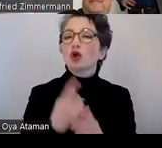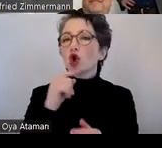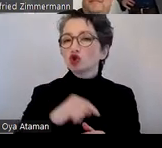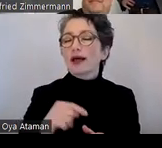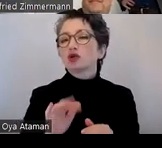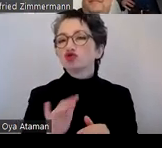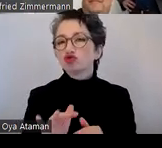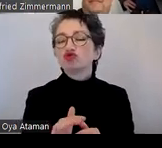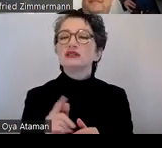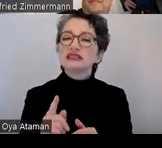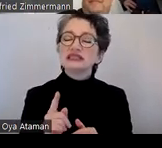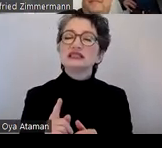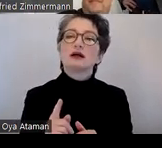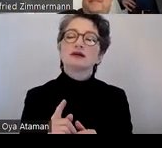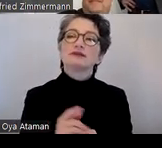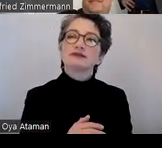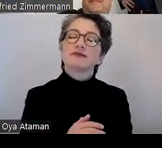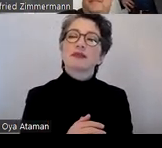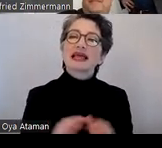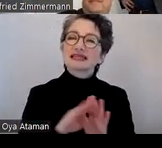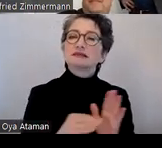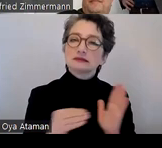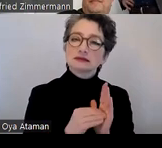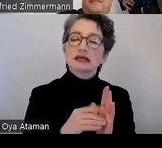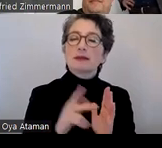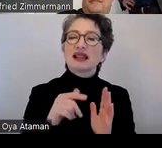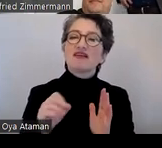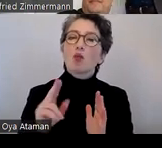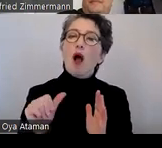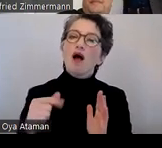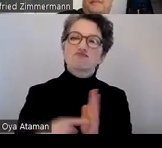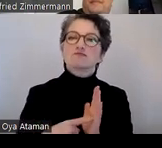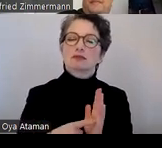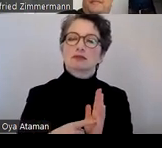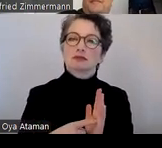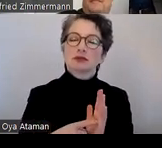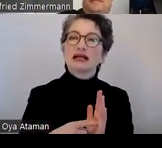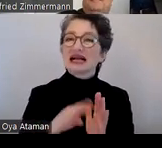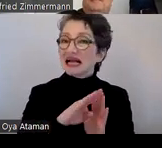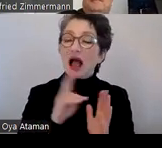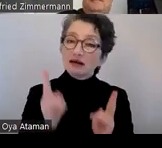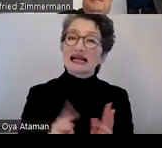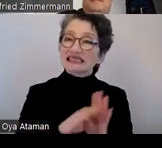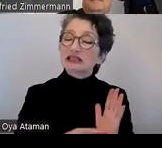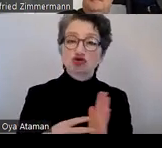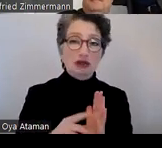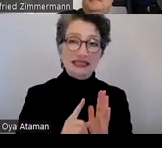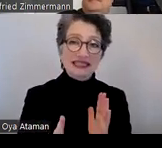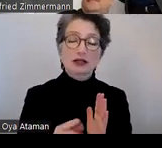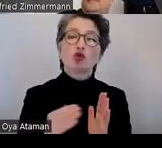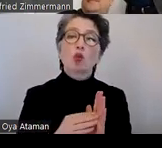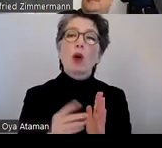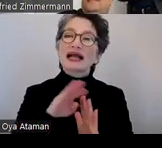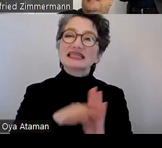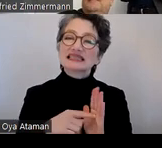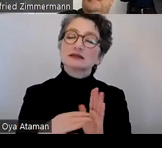diese Verankerungen das PDF UA gefordert ist das steht nicht im Gesetzestext sondern die steht in Erklärung zum